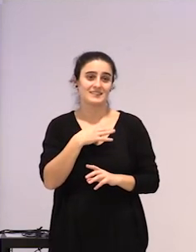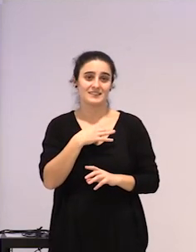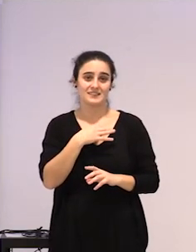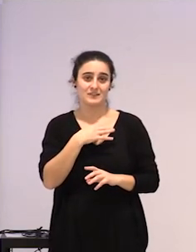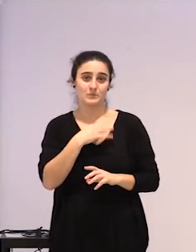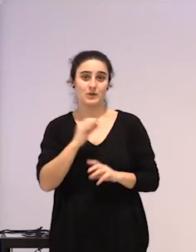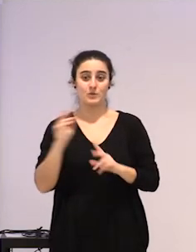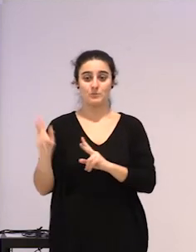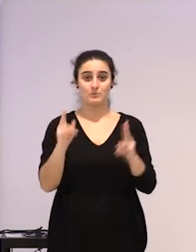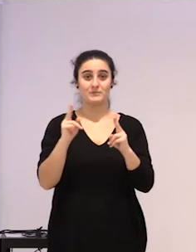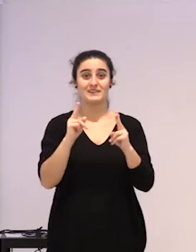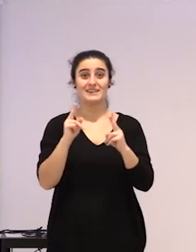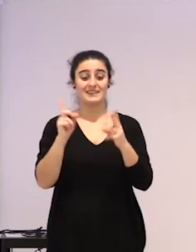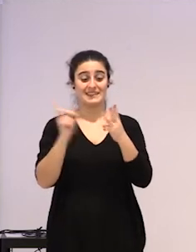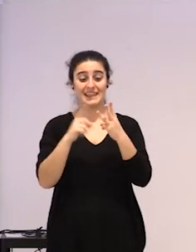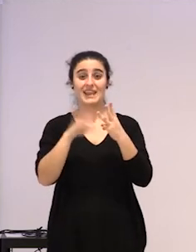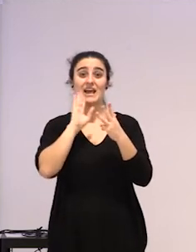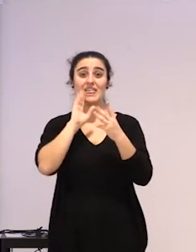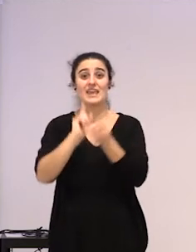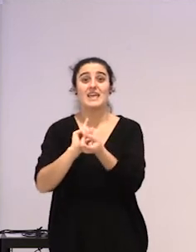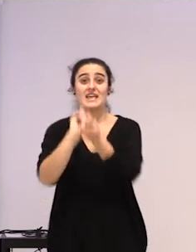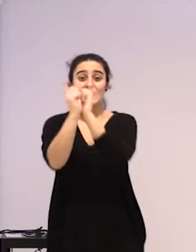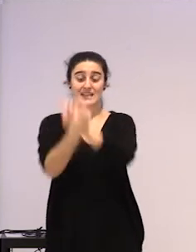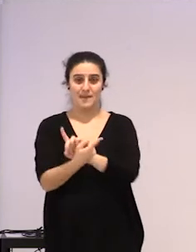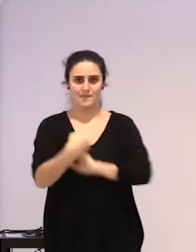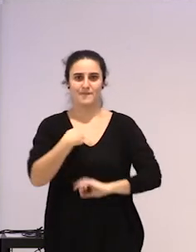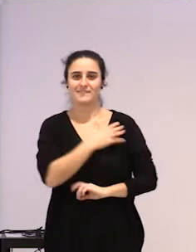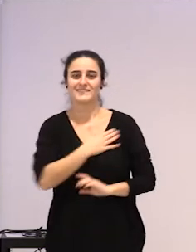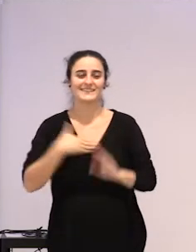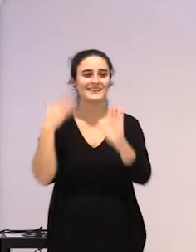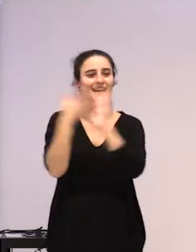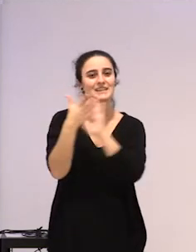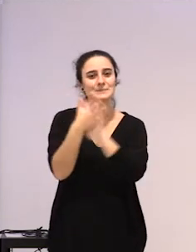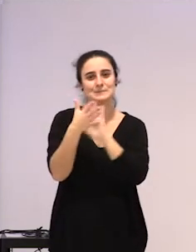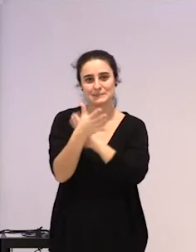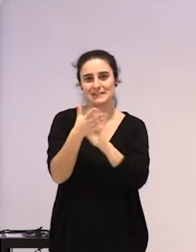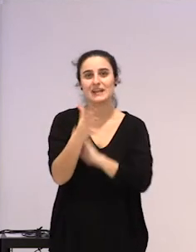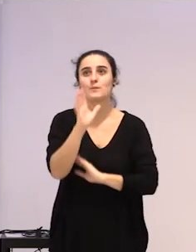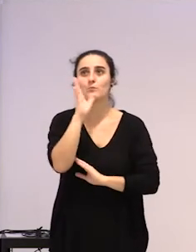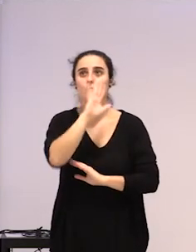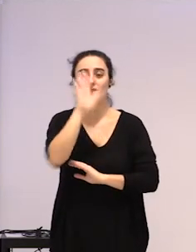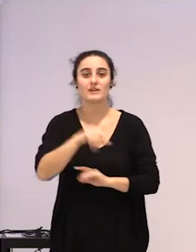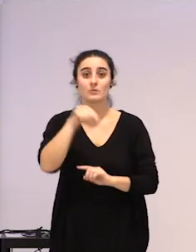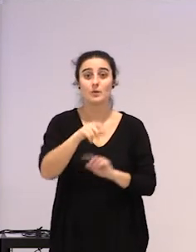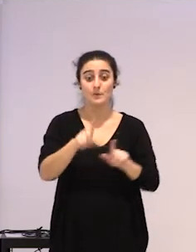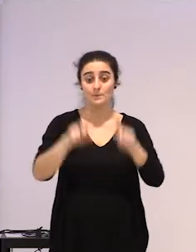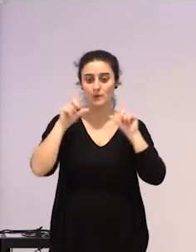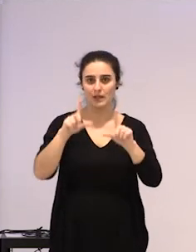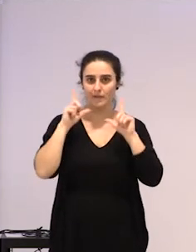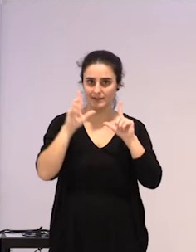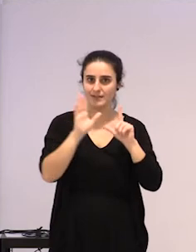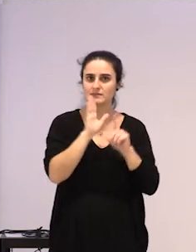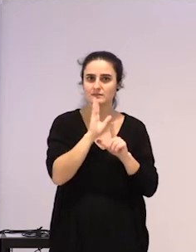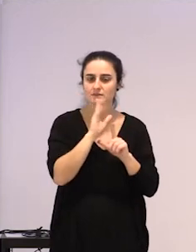eta lau, nahi nisoen pixkat asaldu ez, eta dasken finean, ba ikustea, ze protagonista hauek ere, ze